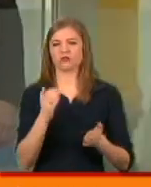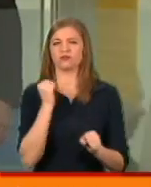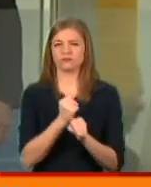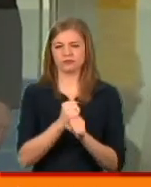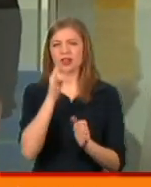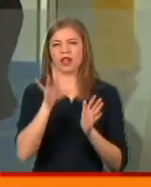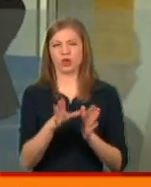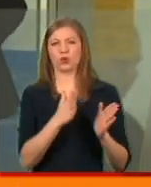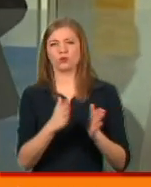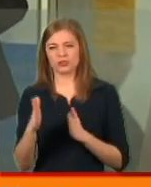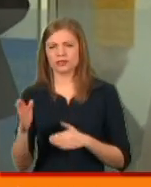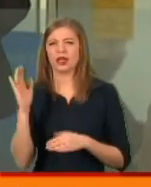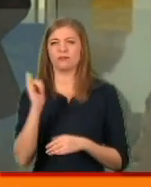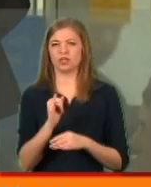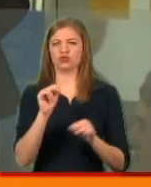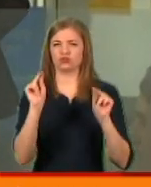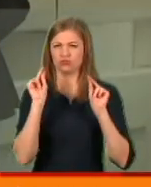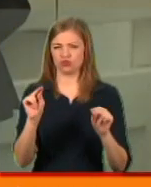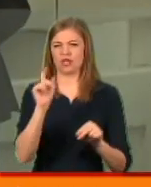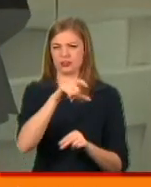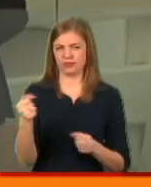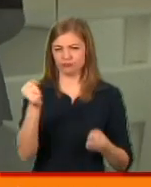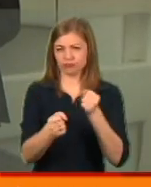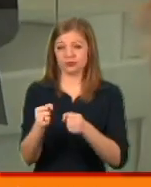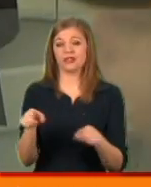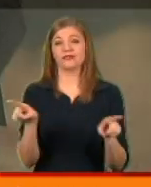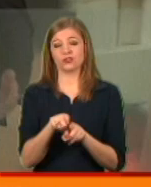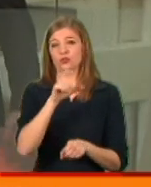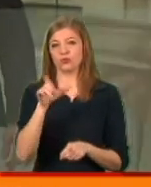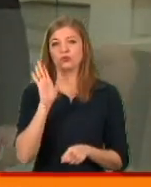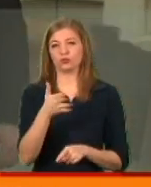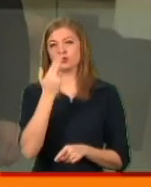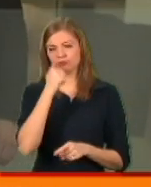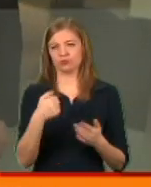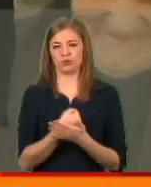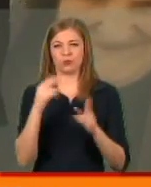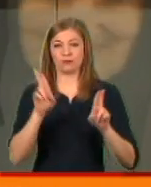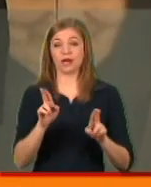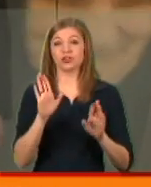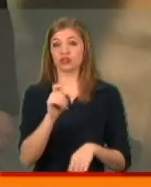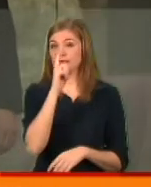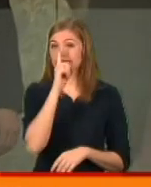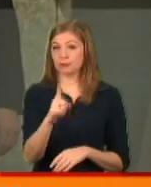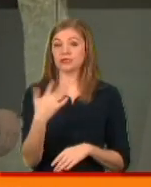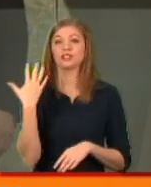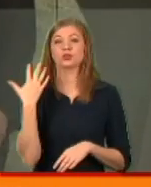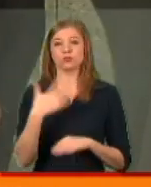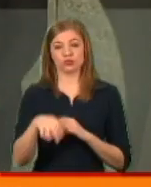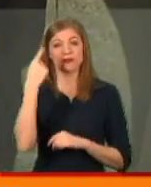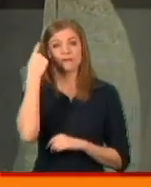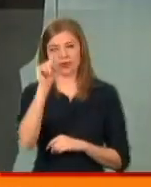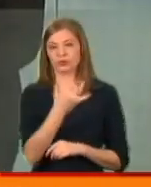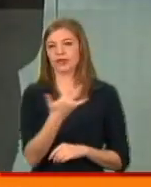електронну систему і поставити чесних митників, човники все одно пристосуються до нових правил. Лише за місяць вже вигадали